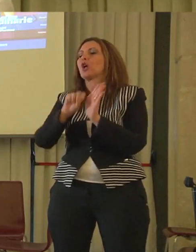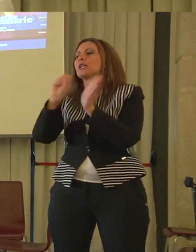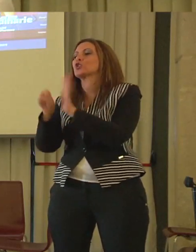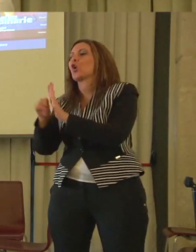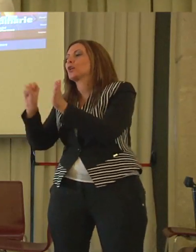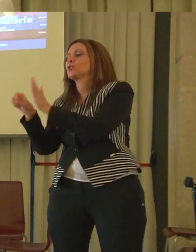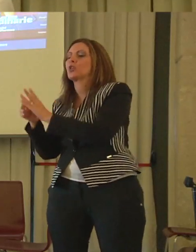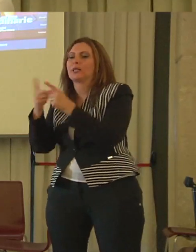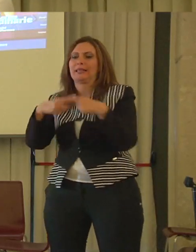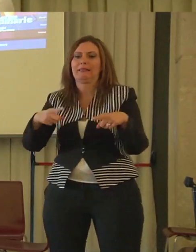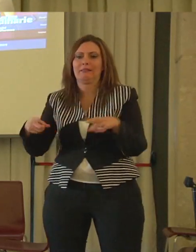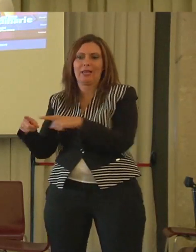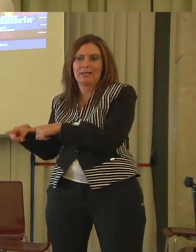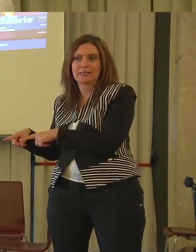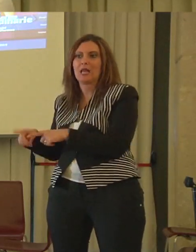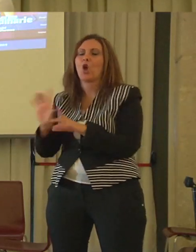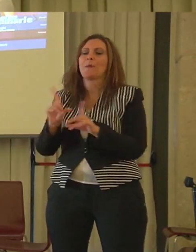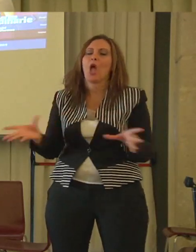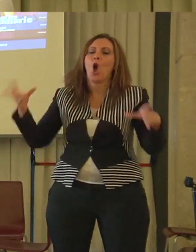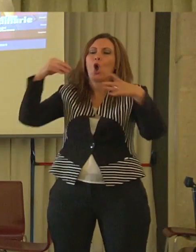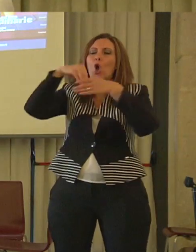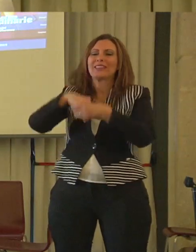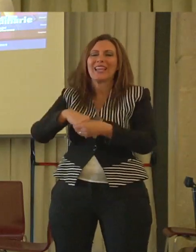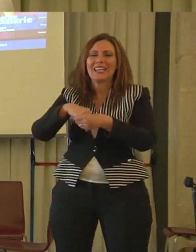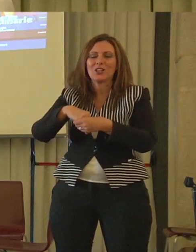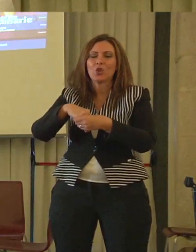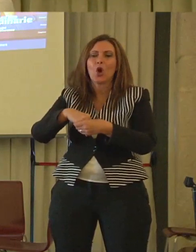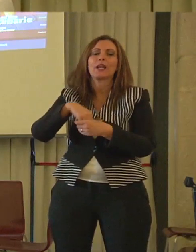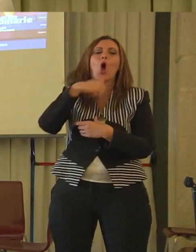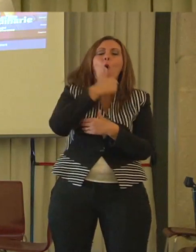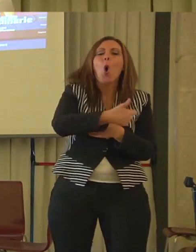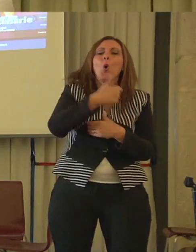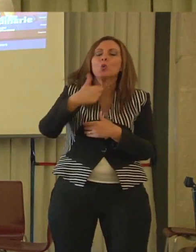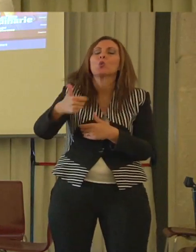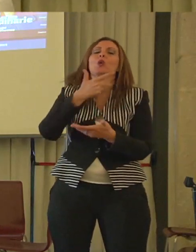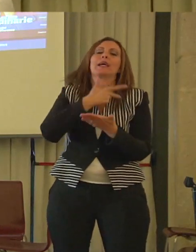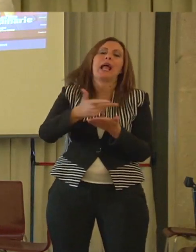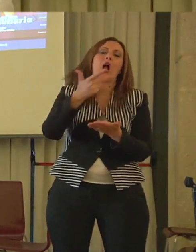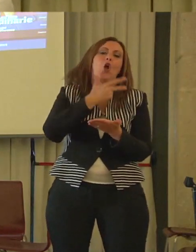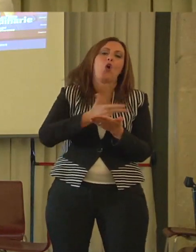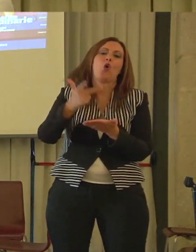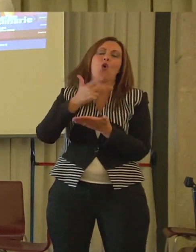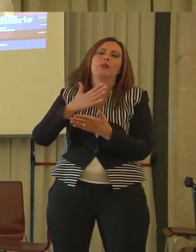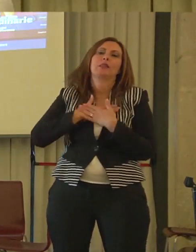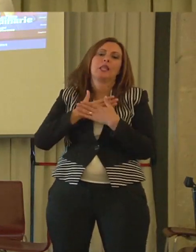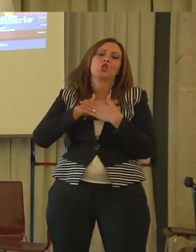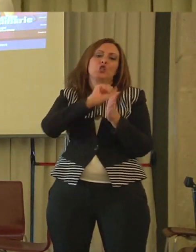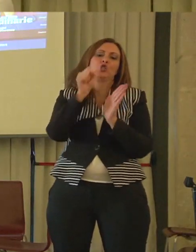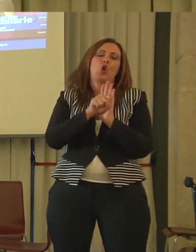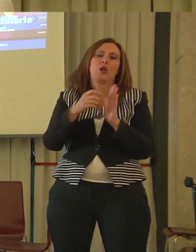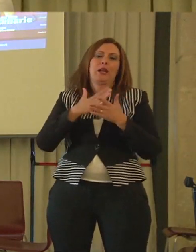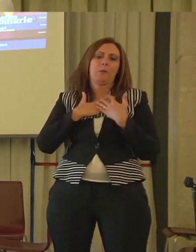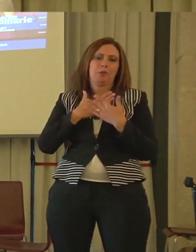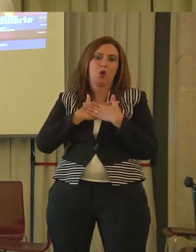di emozioni, laddove ognuno di loro ha avuto l'opportunità di raccontarsi, di raccontare la loro storia, ma alla fine